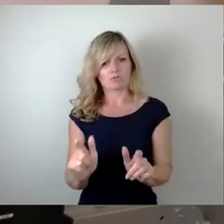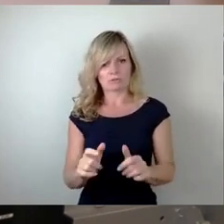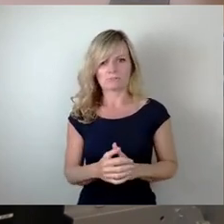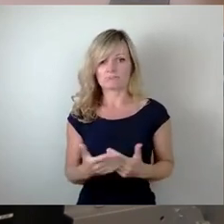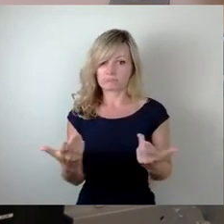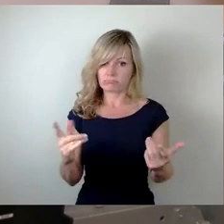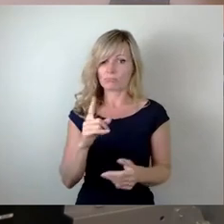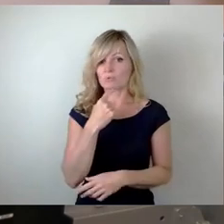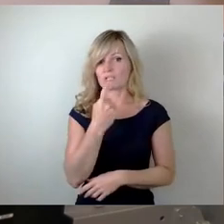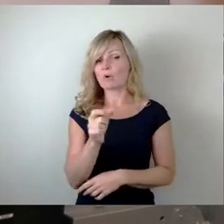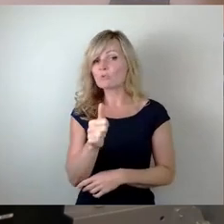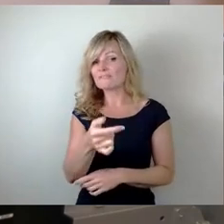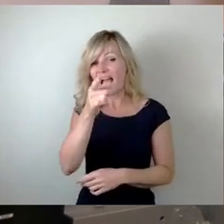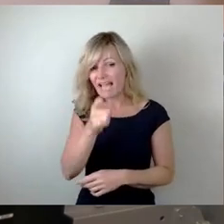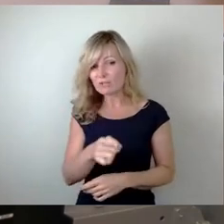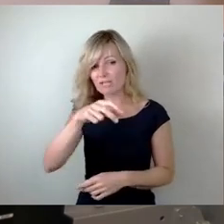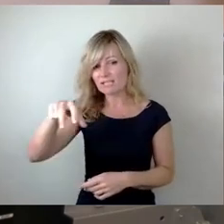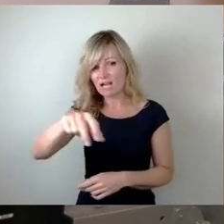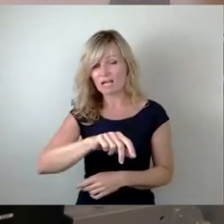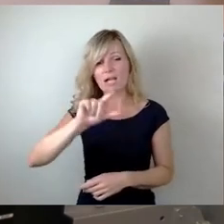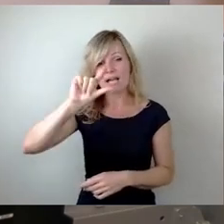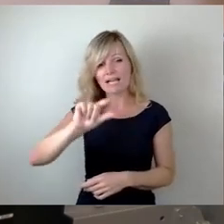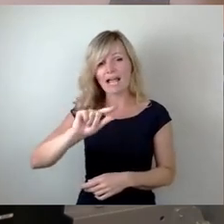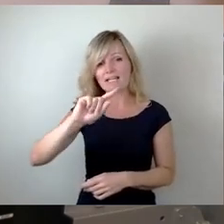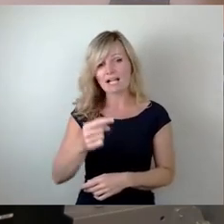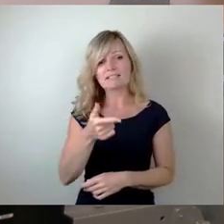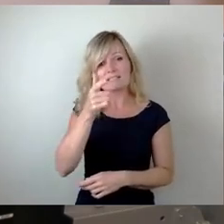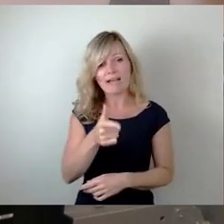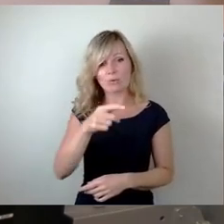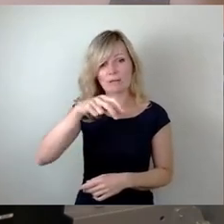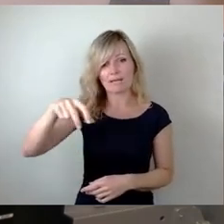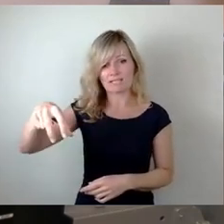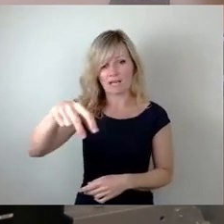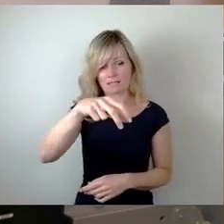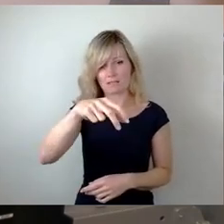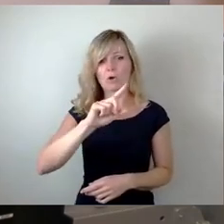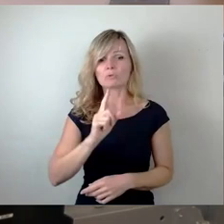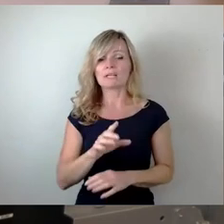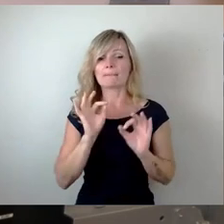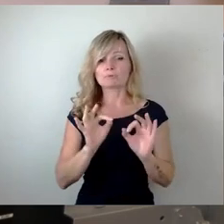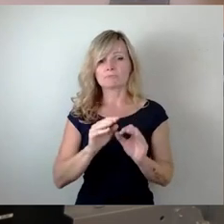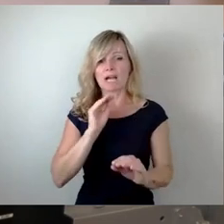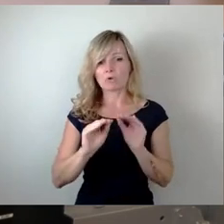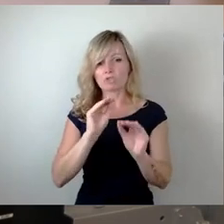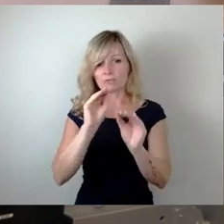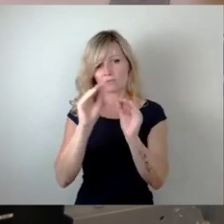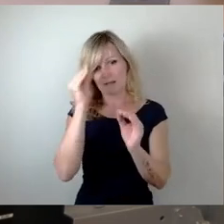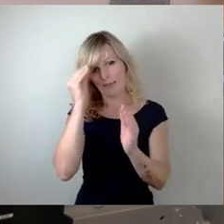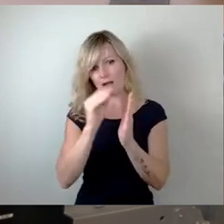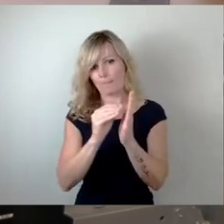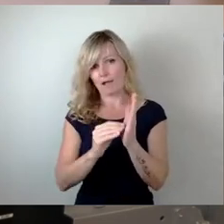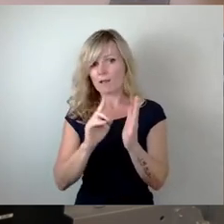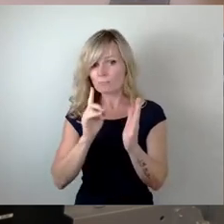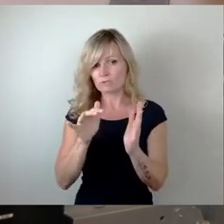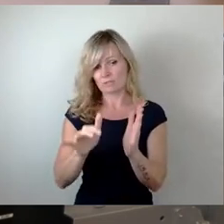100 Anlagen kleiner als 200 Parzellen. Und es müssen bestimmte Ausstattungsmerkmale vorliegen. Aktuell befinden wir uns